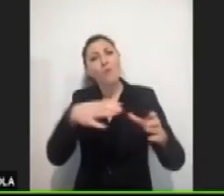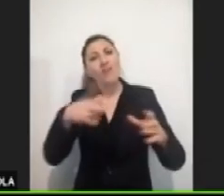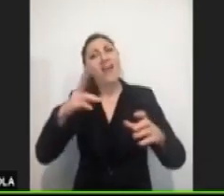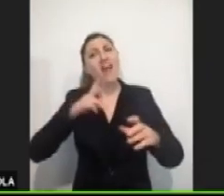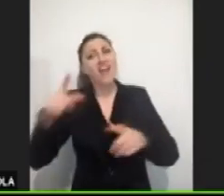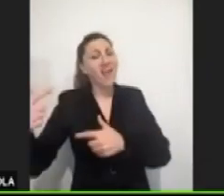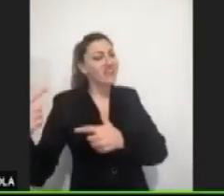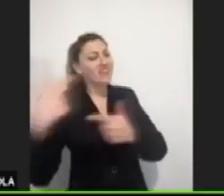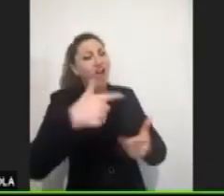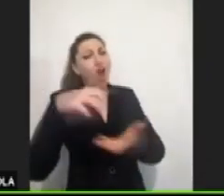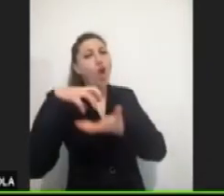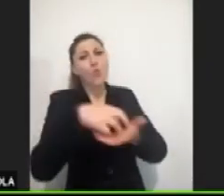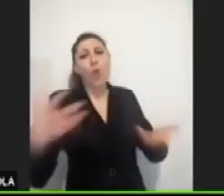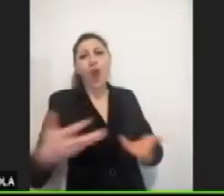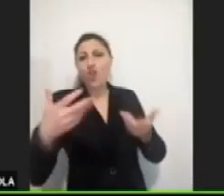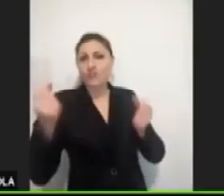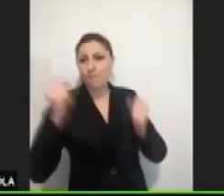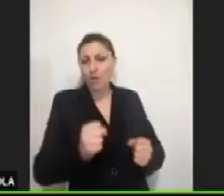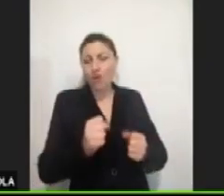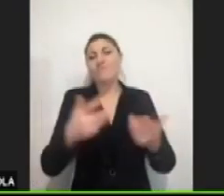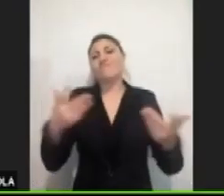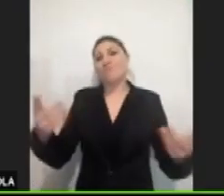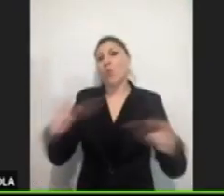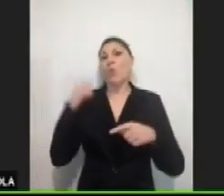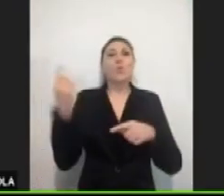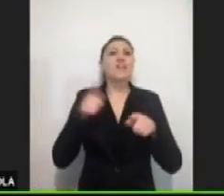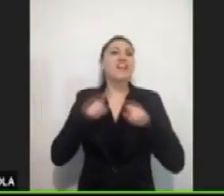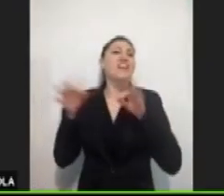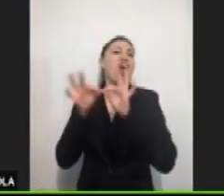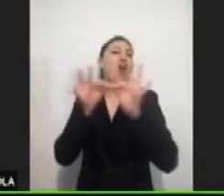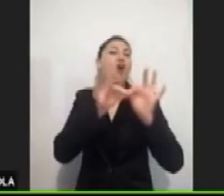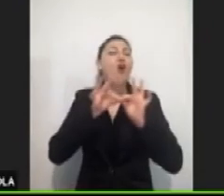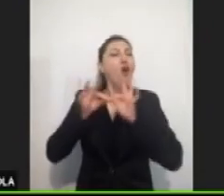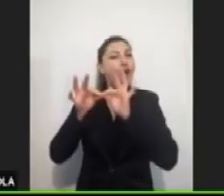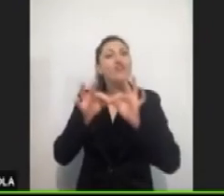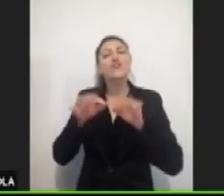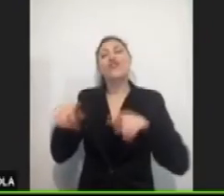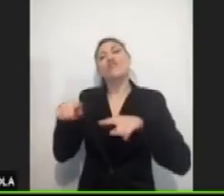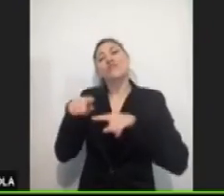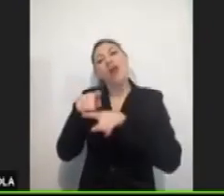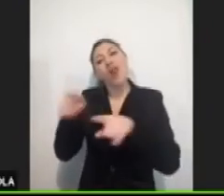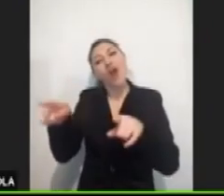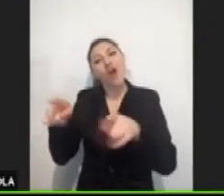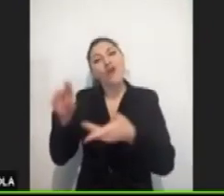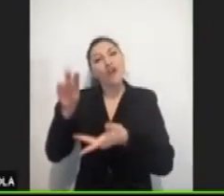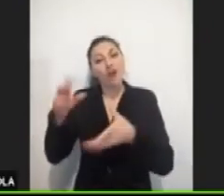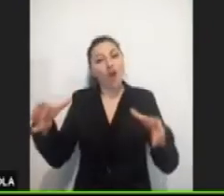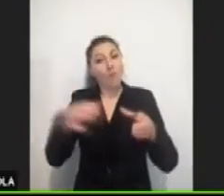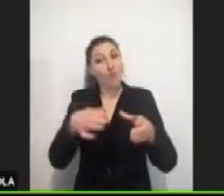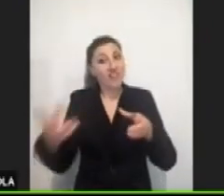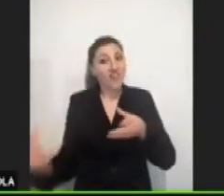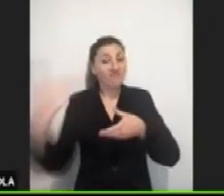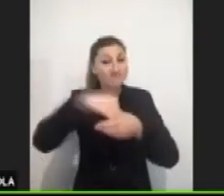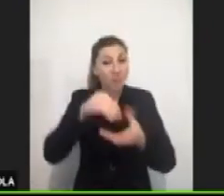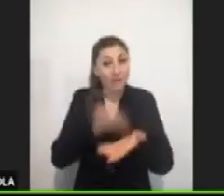plebiscito. La loro semplice presenza è già una ricchezza per le comunità che li accolgono. Direi che con